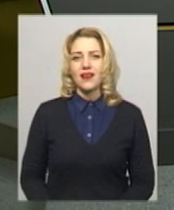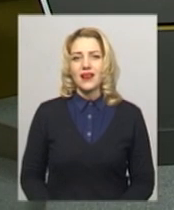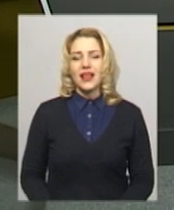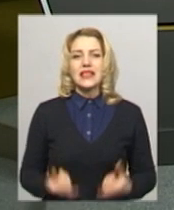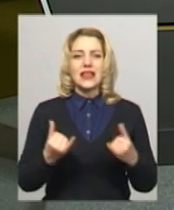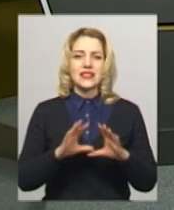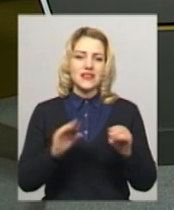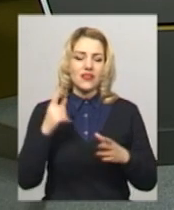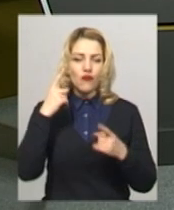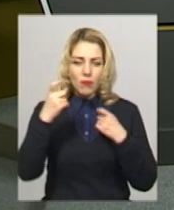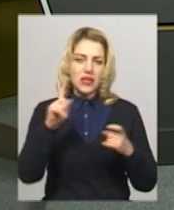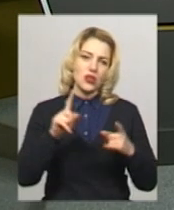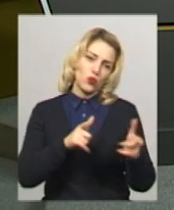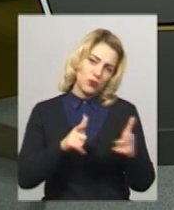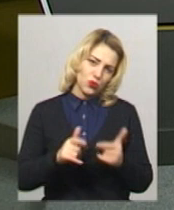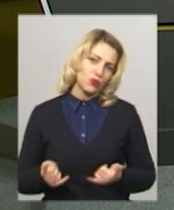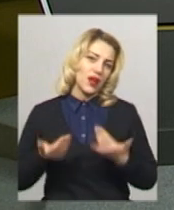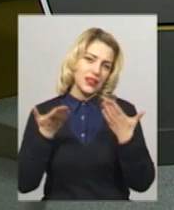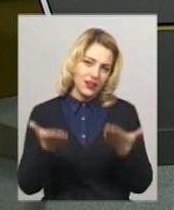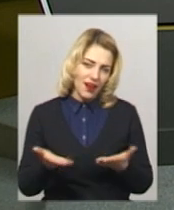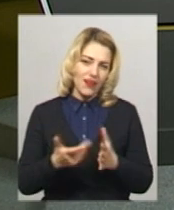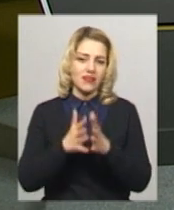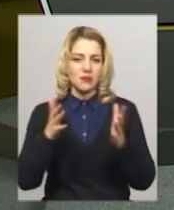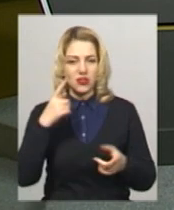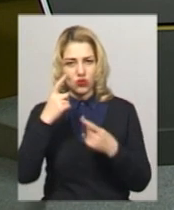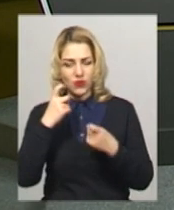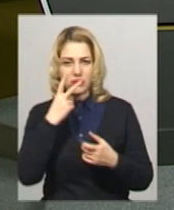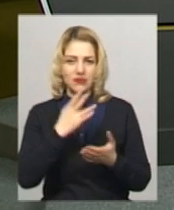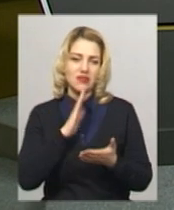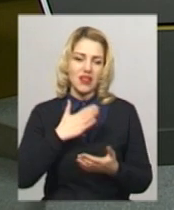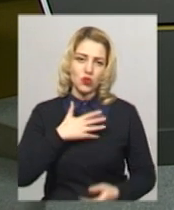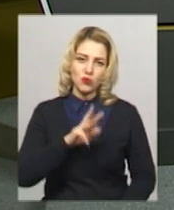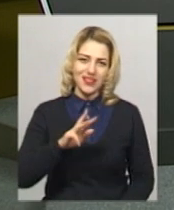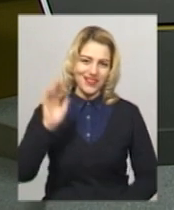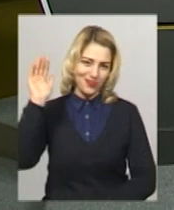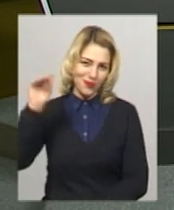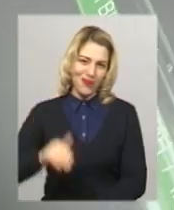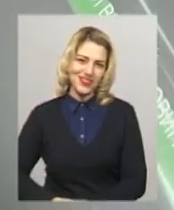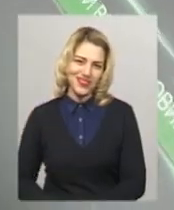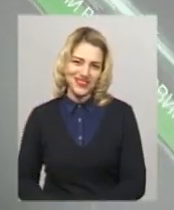Наразі це все, що ми встигли для вас підготувати. Більші інформації на нашому сайті. Побачимось.